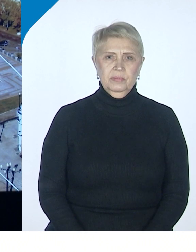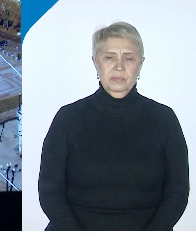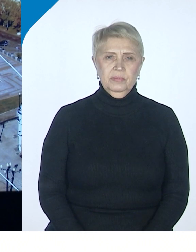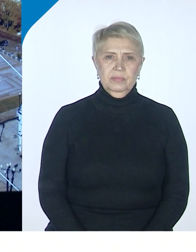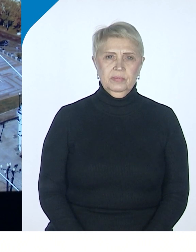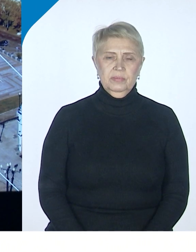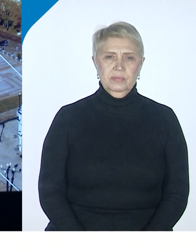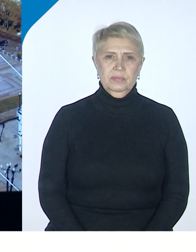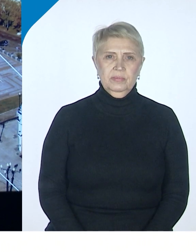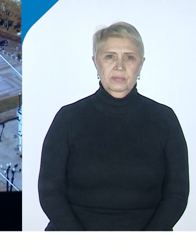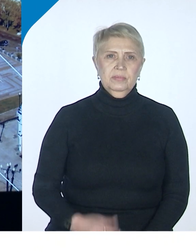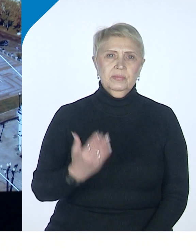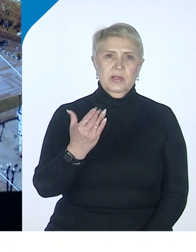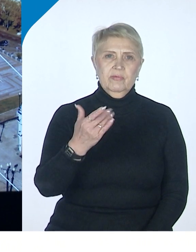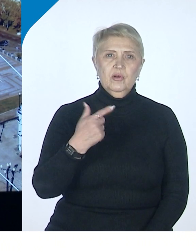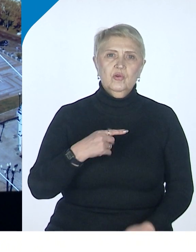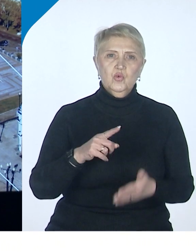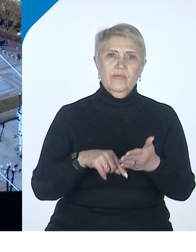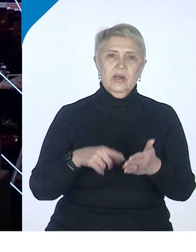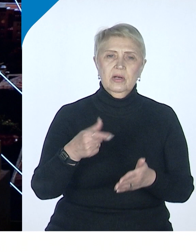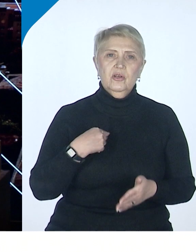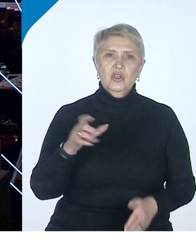Павел Александрович, а вы суеверный человек?